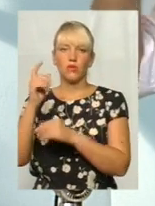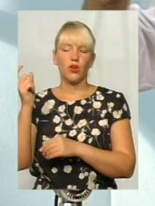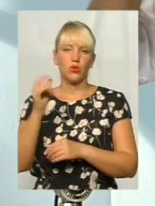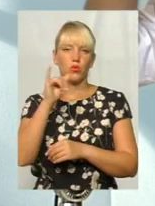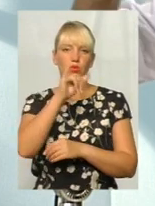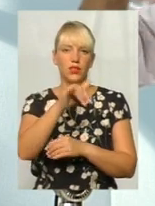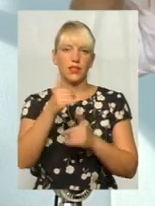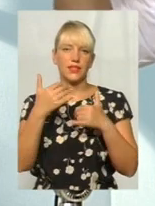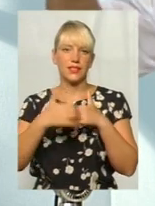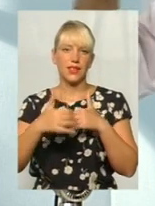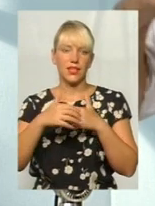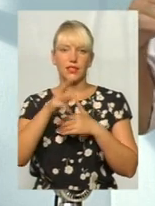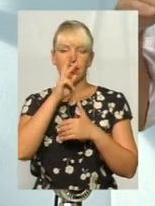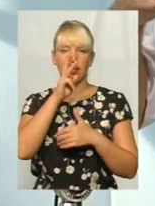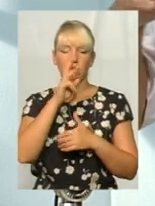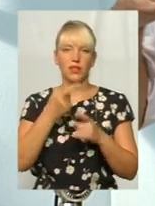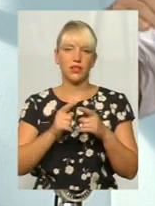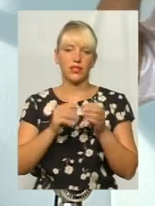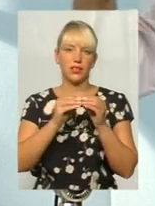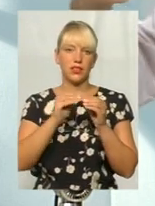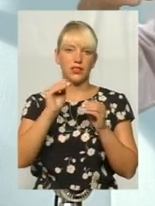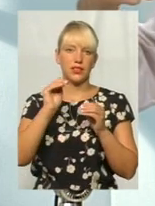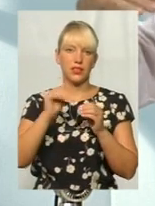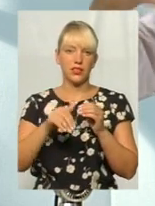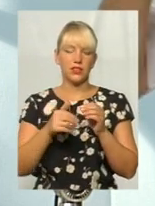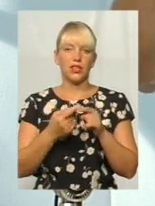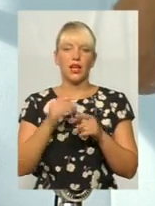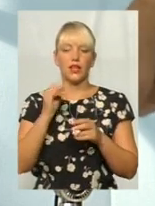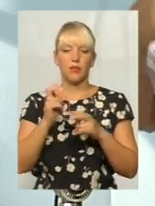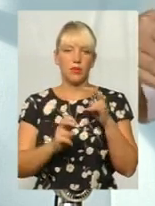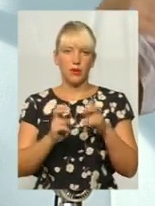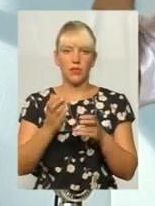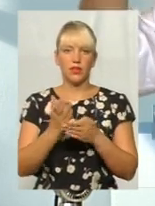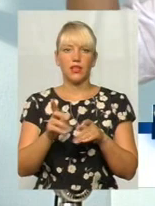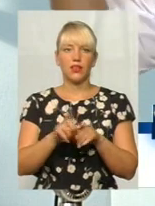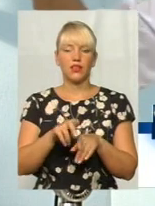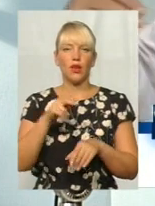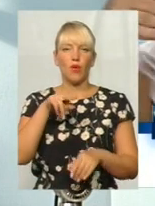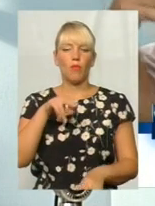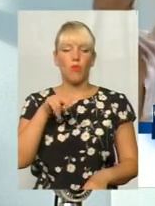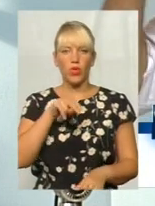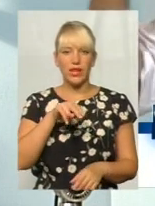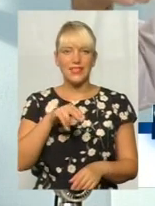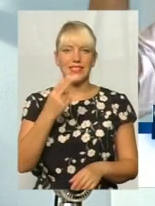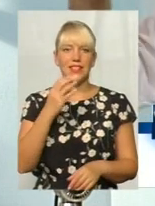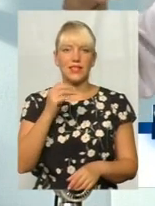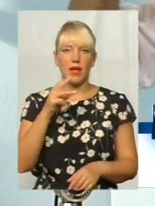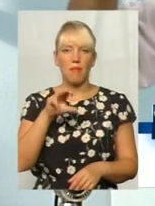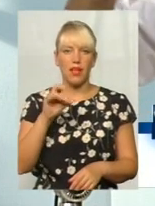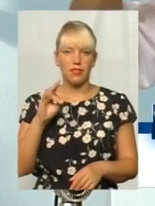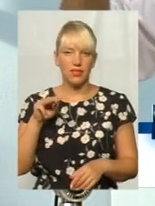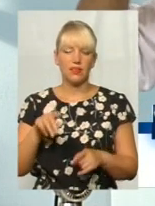зарплата зараз 10-11 тисяч. Підприємства такі, як Подільський цемент і інші, також